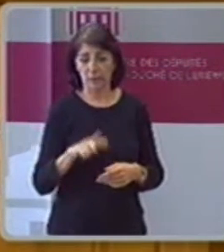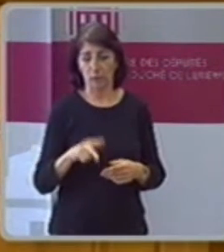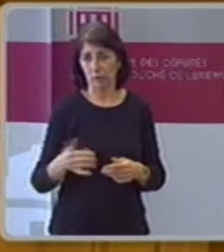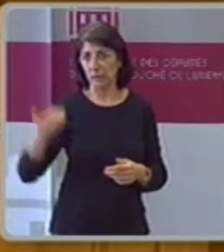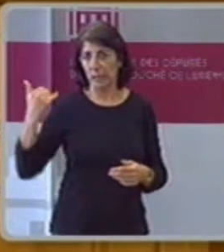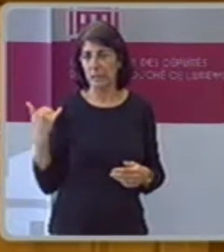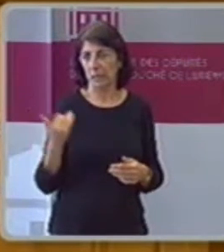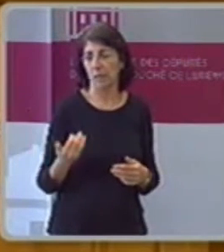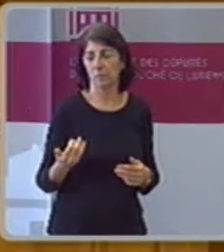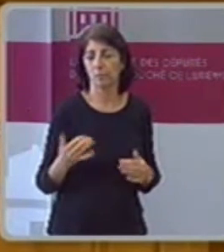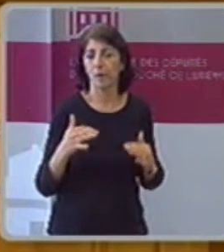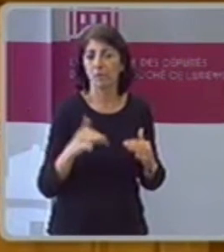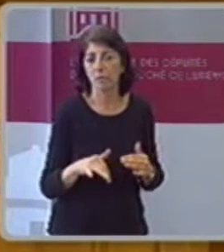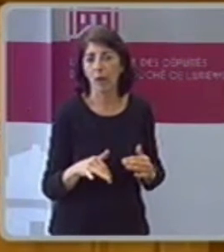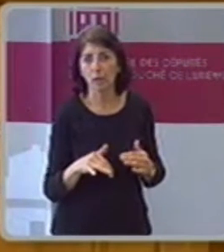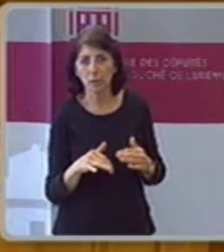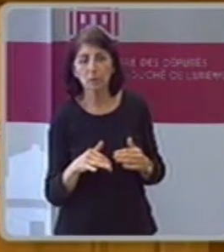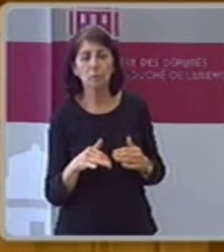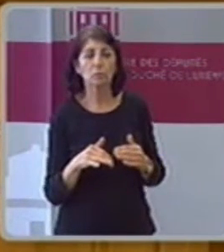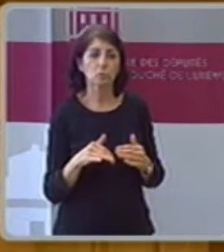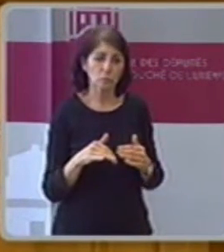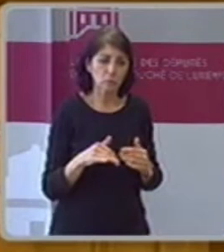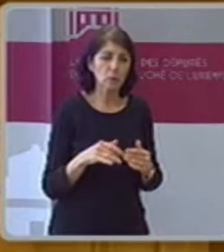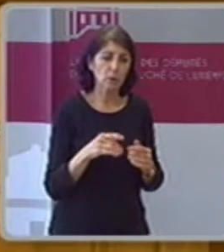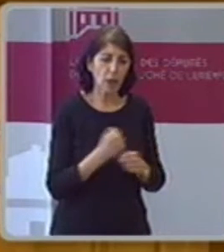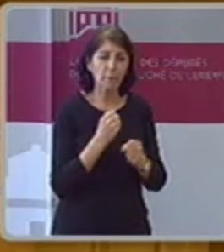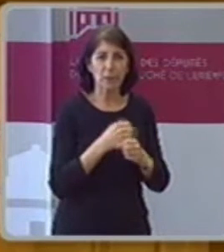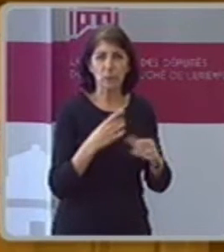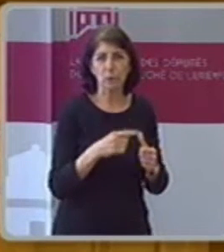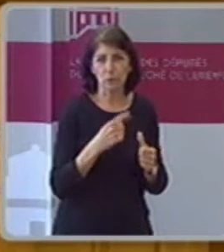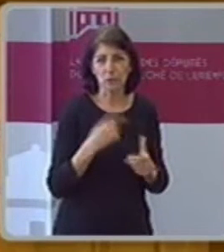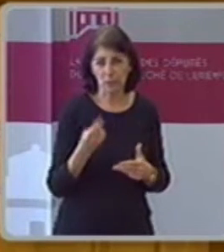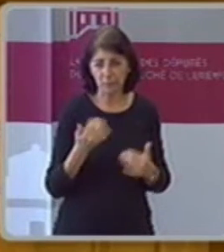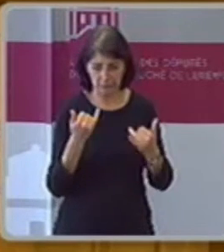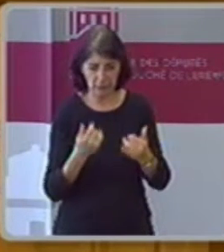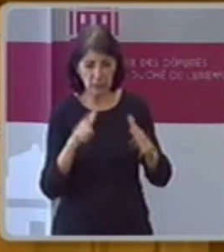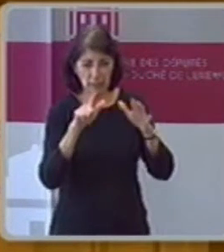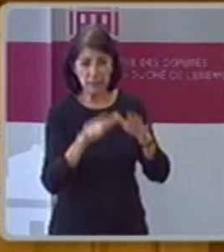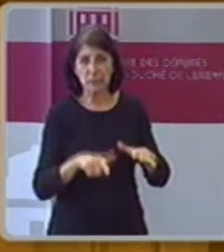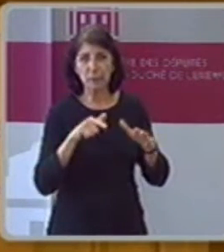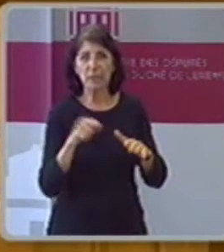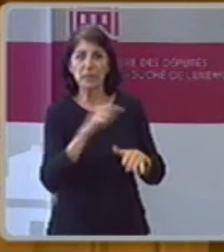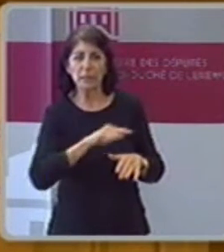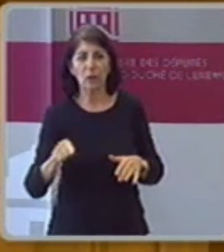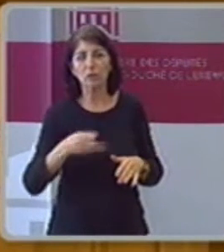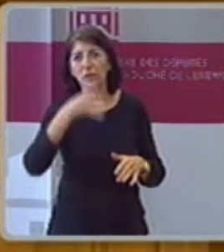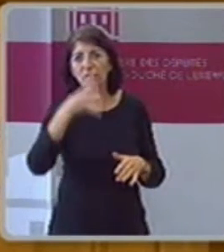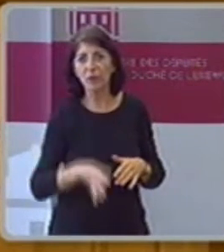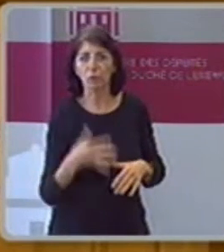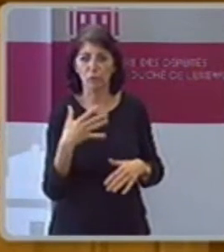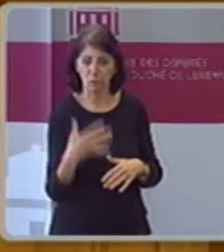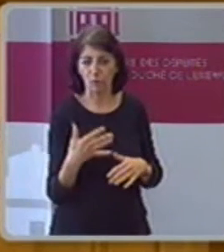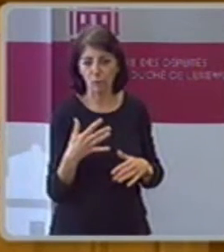182 Männer. Die Schiffern haben die Schiffern oder 4 Schiffern immer